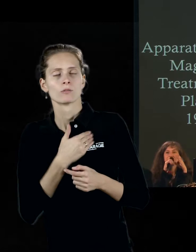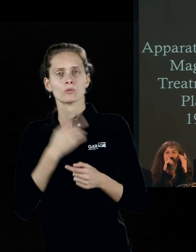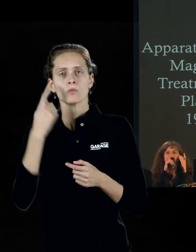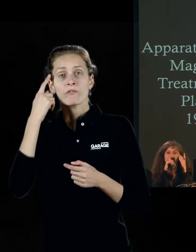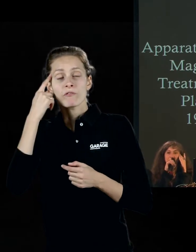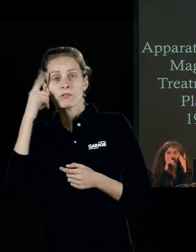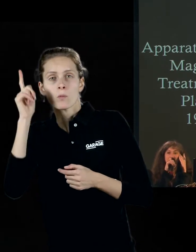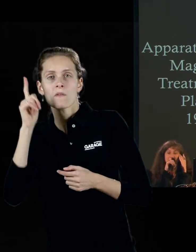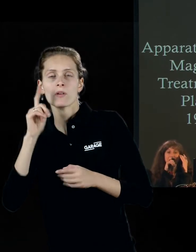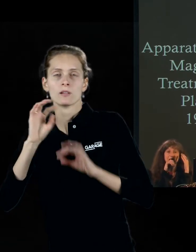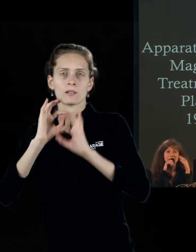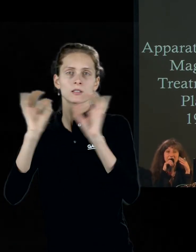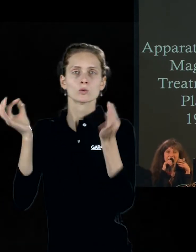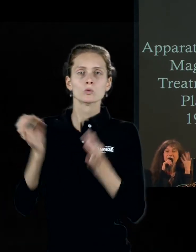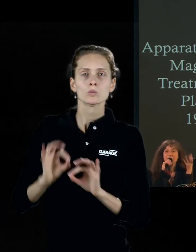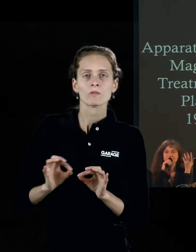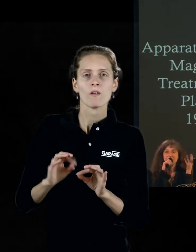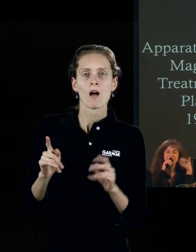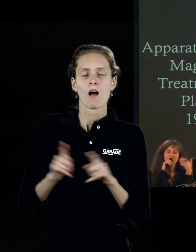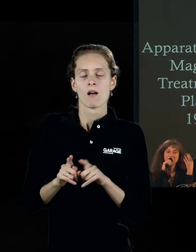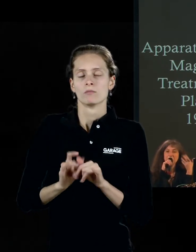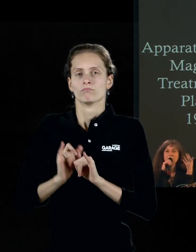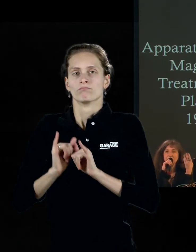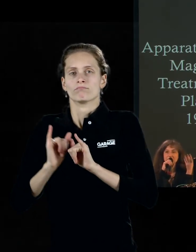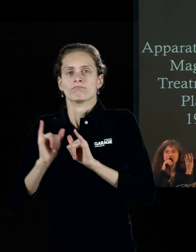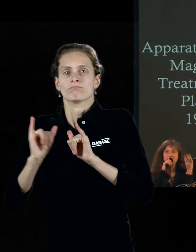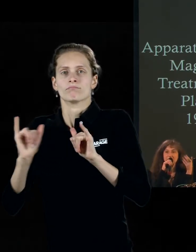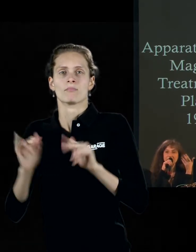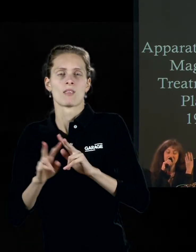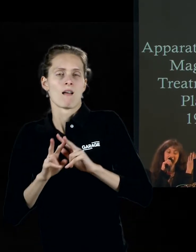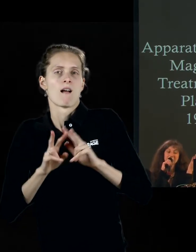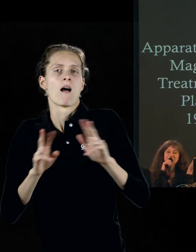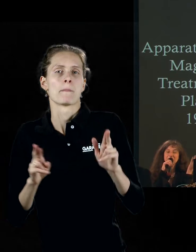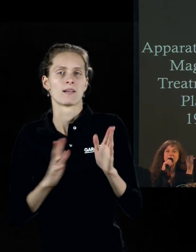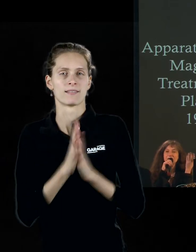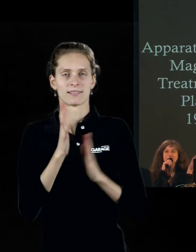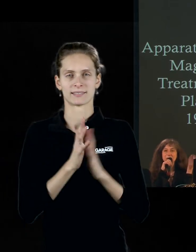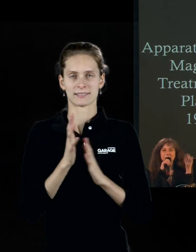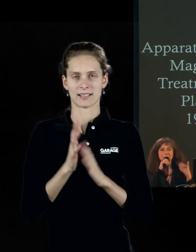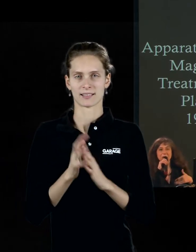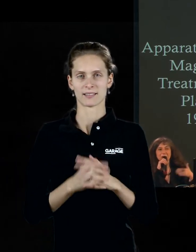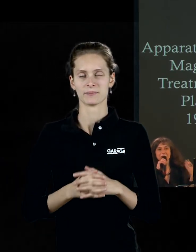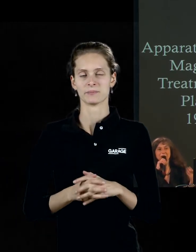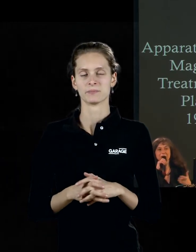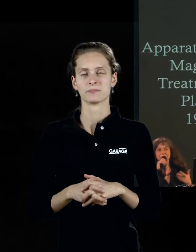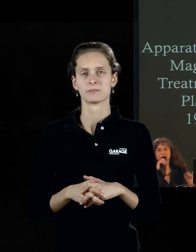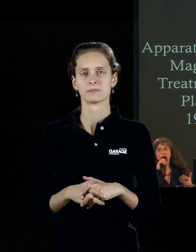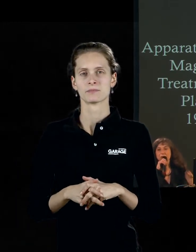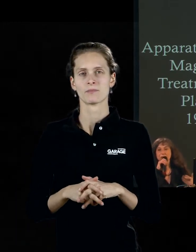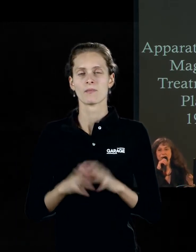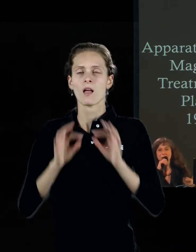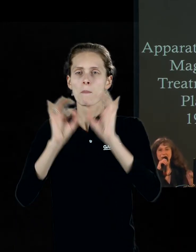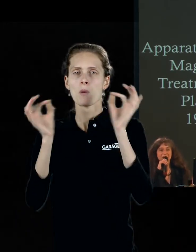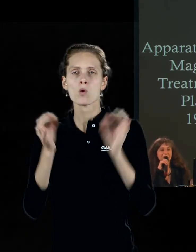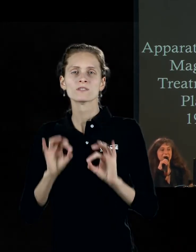растёт так же, как растёт органические, как формируются органические существа, произведение, которое